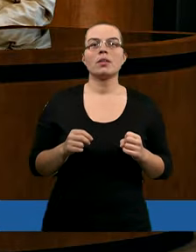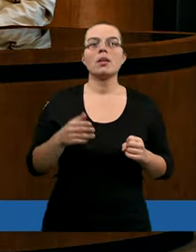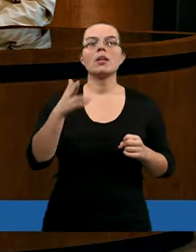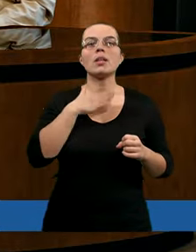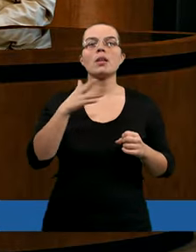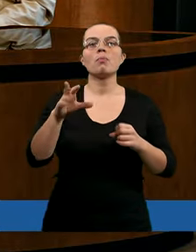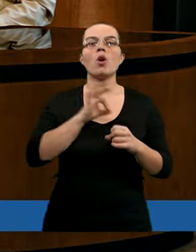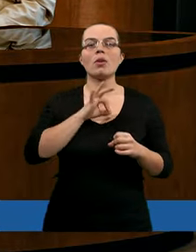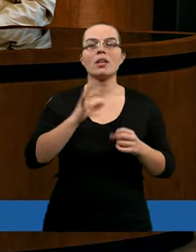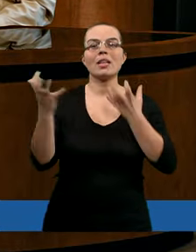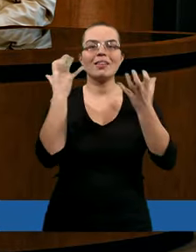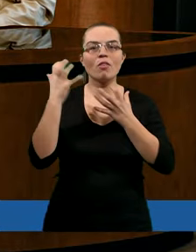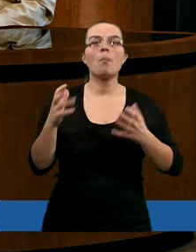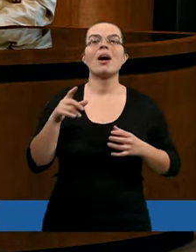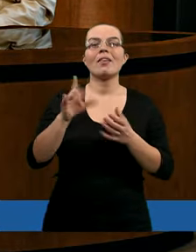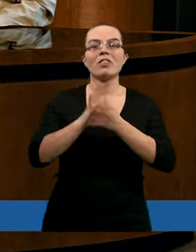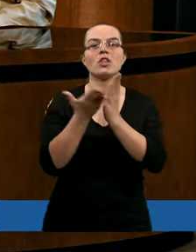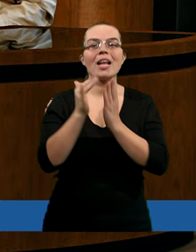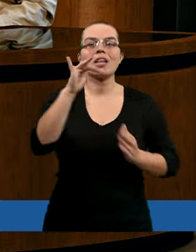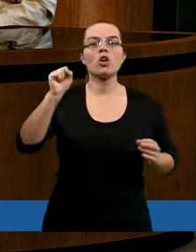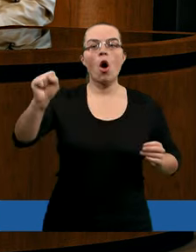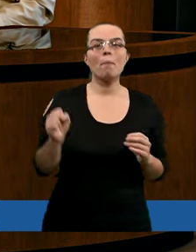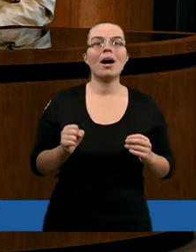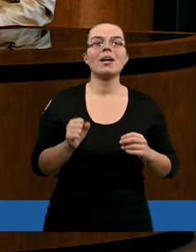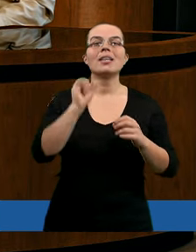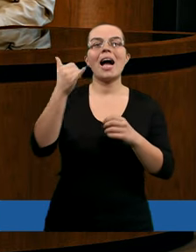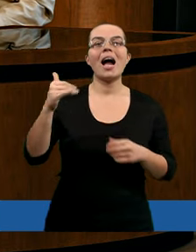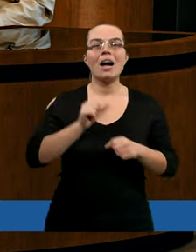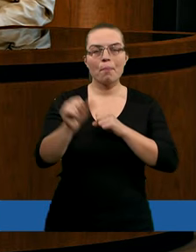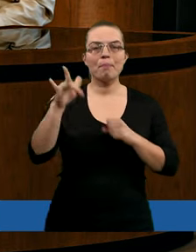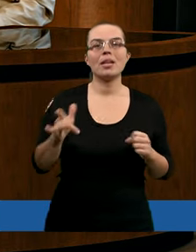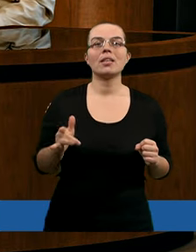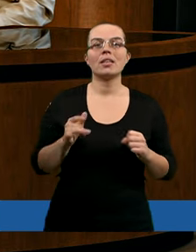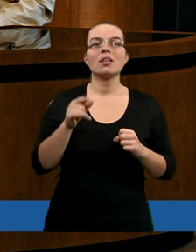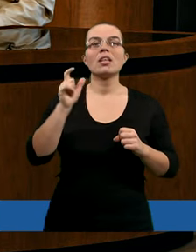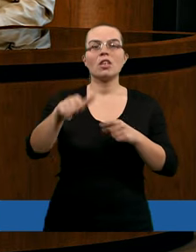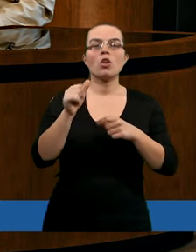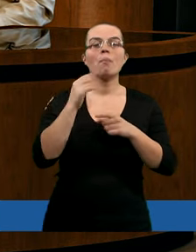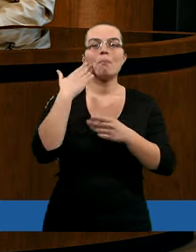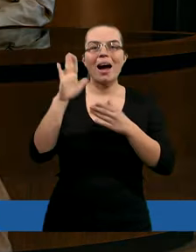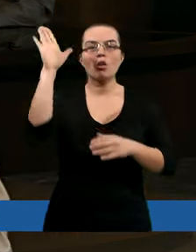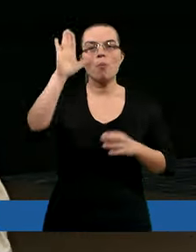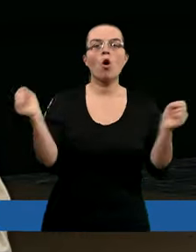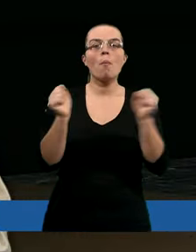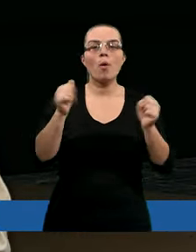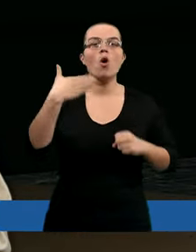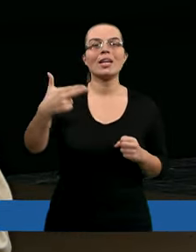Mamy informację w księdze Joba, że Job był człowiekiem bardzo bogobojnym.